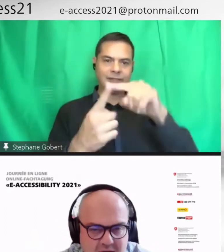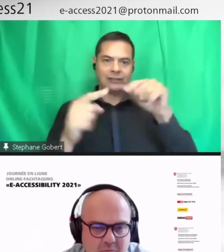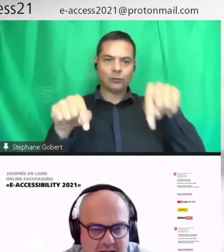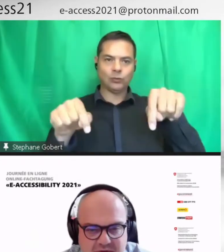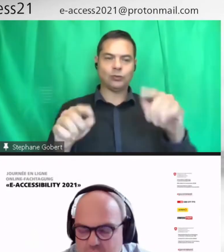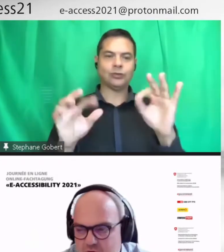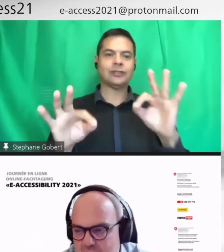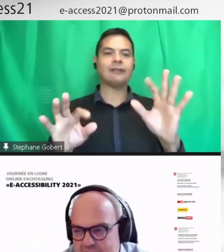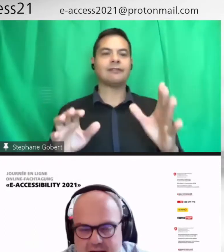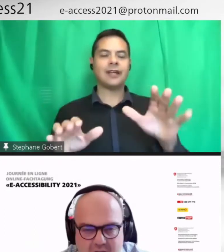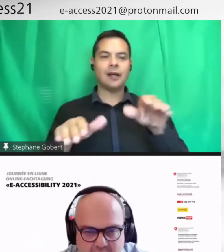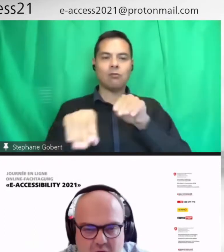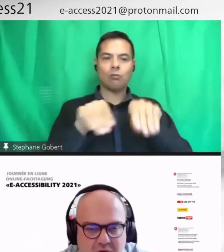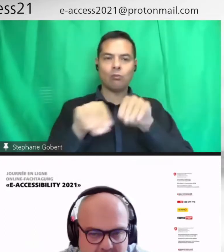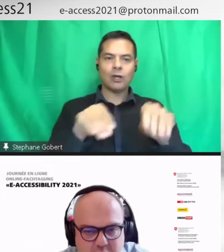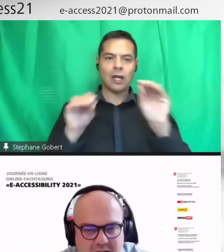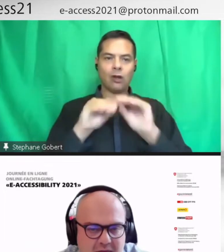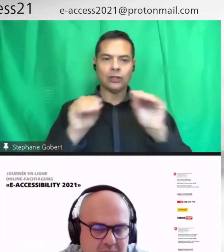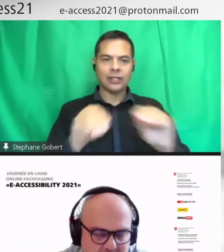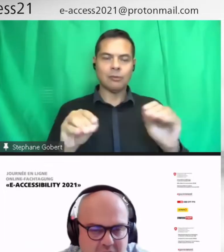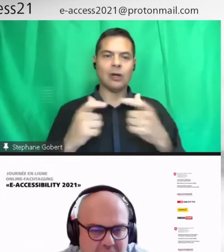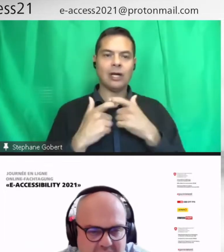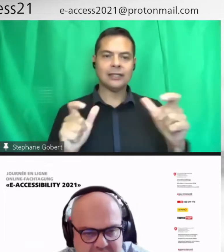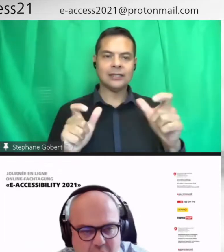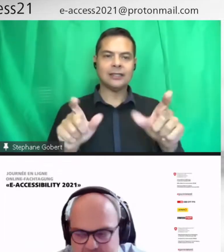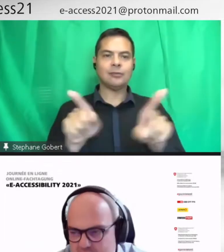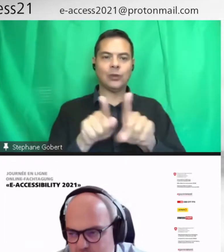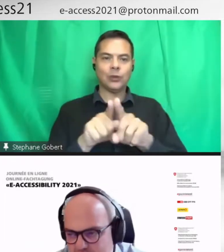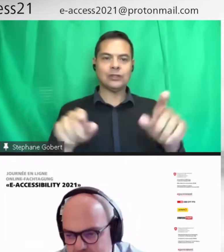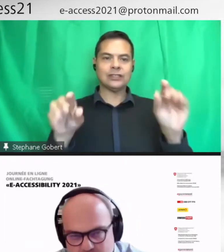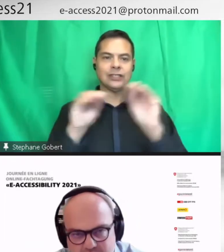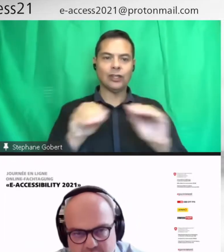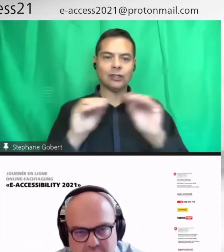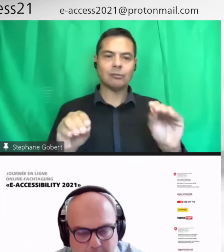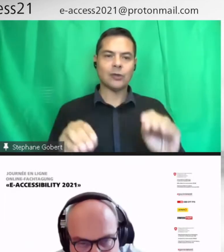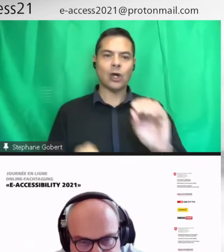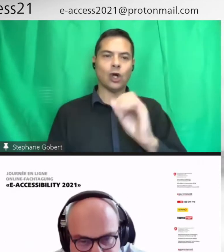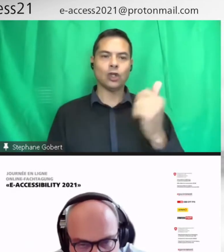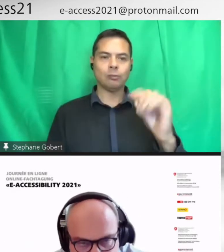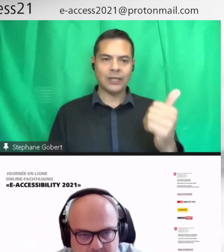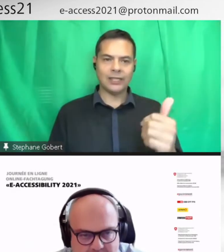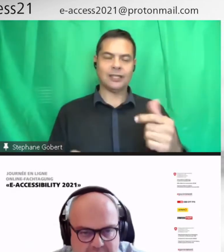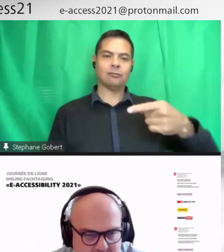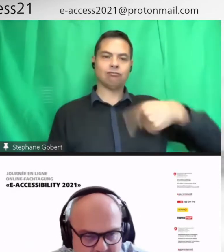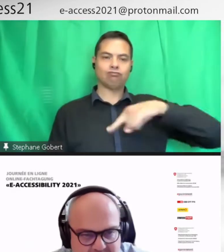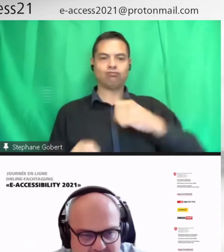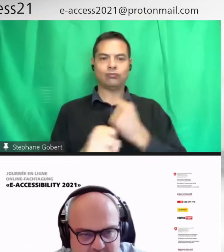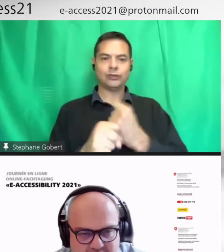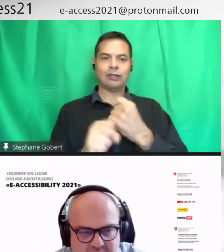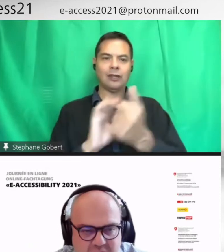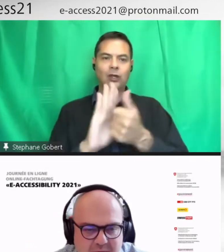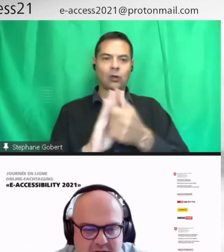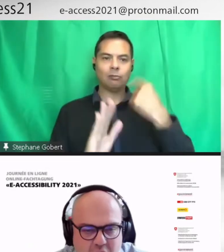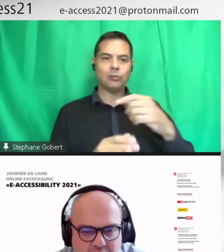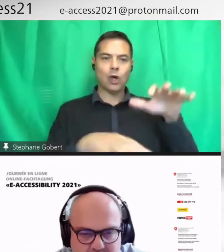et moyens d'enseignement numérique. Donc, on travaille pour la Confédération et puis pour les cantons. Vous connaissez